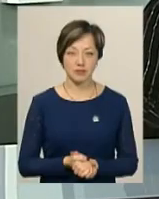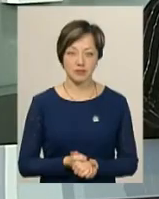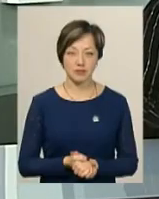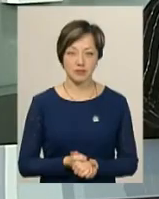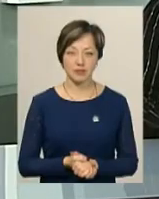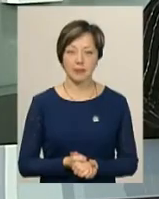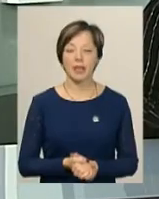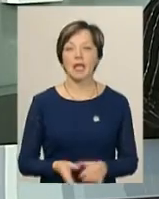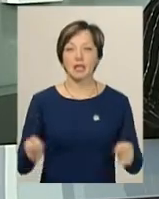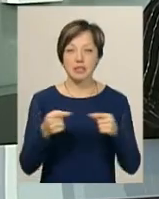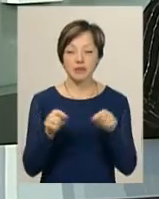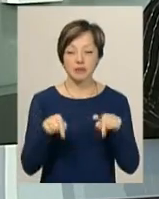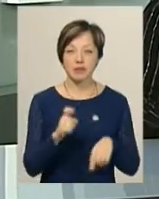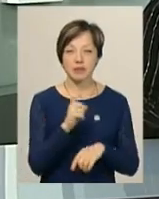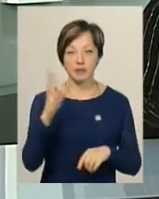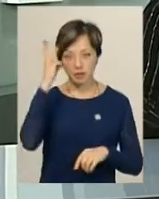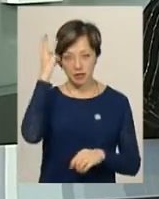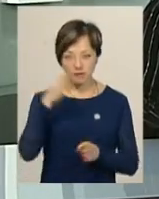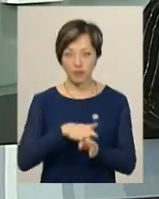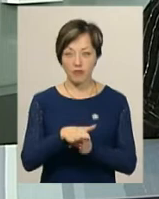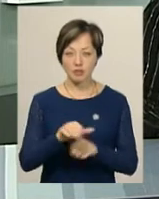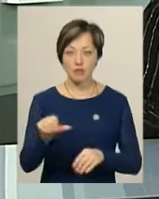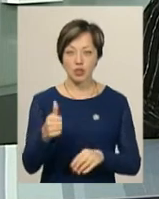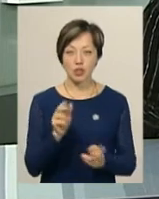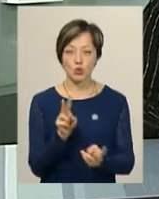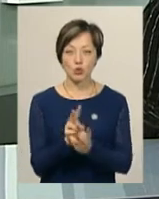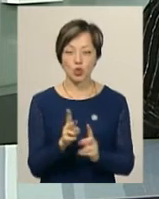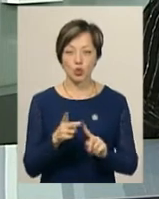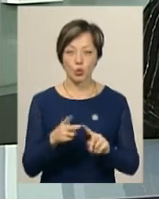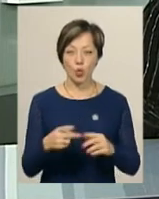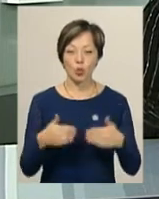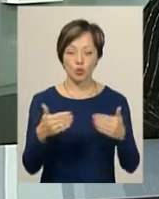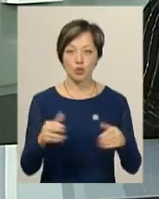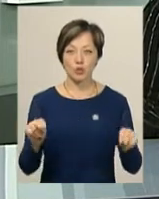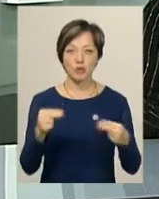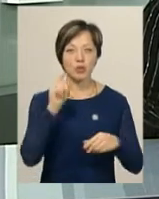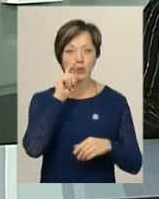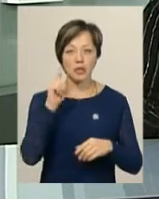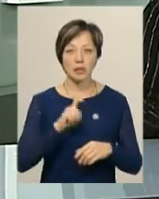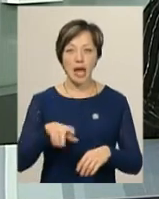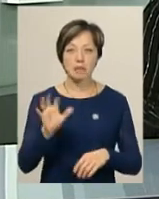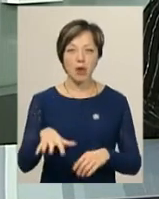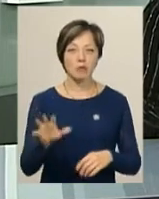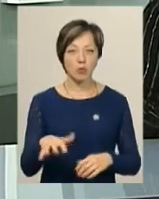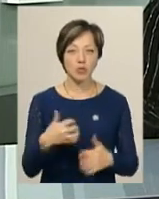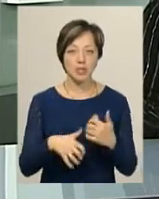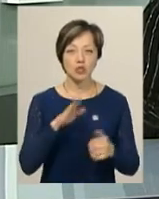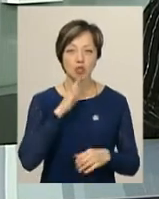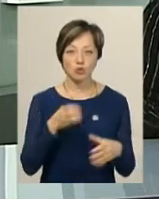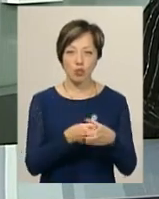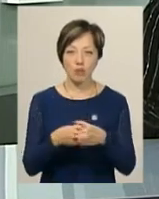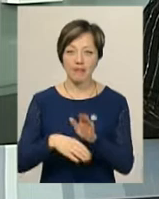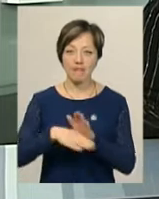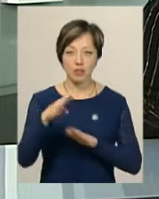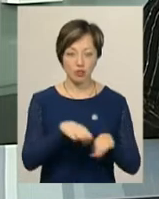Саме в ці хвилини в Хмельницькому відбувається перша зустріч другого туру чемпіонату України з баскетболу серед жіночих команд